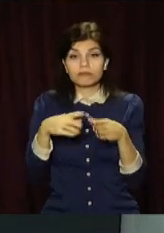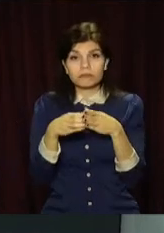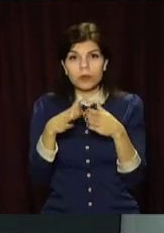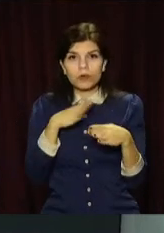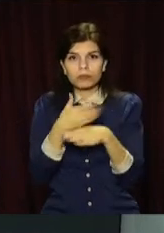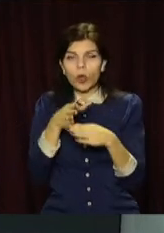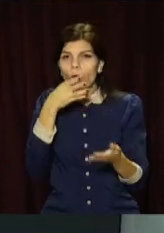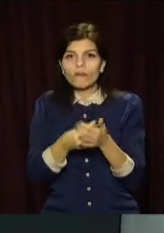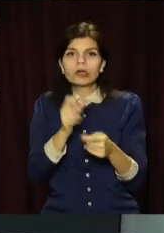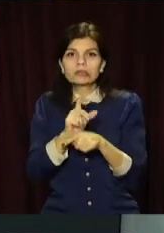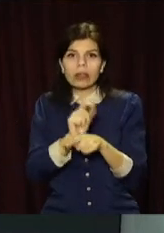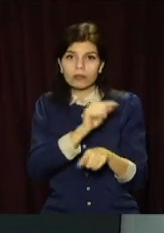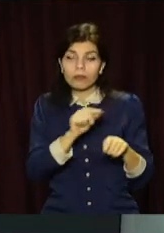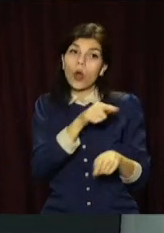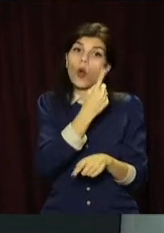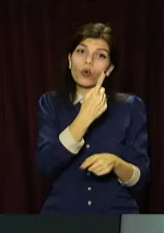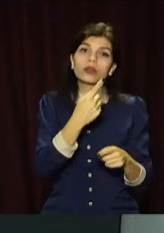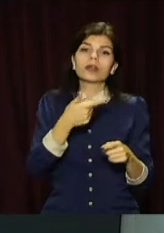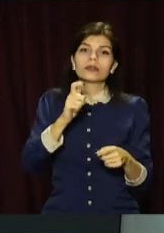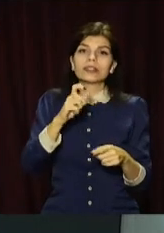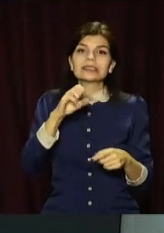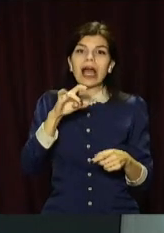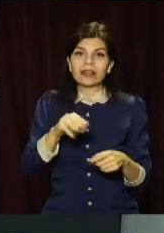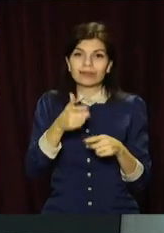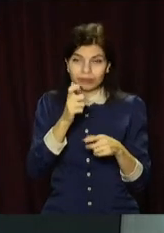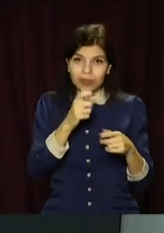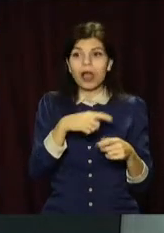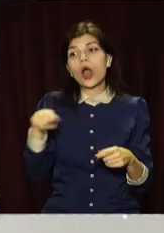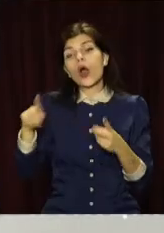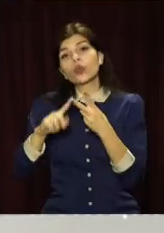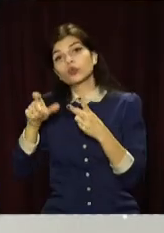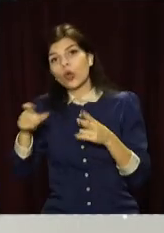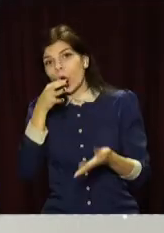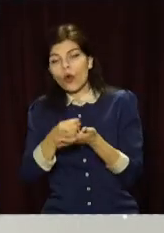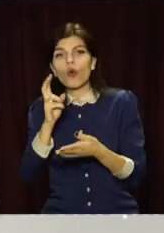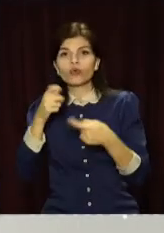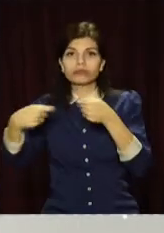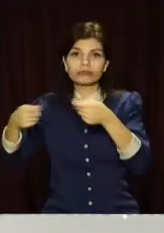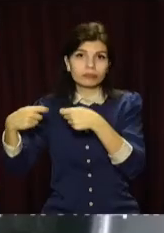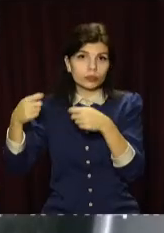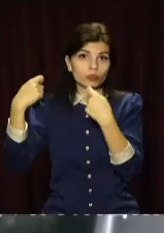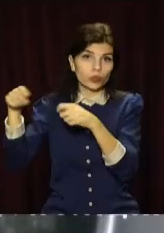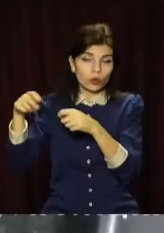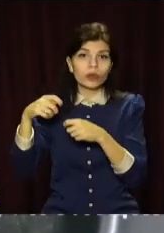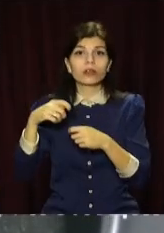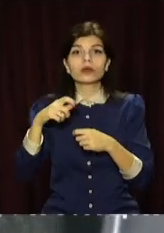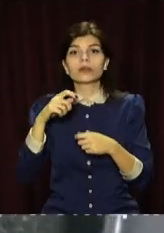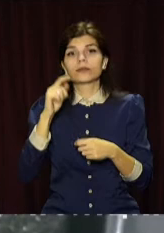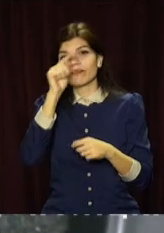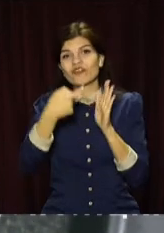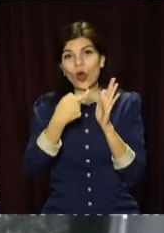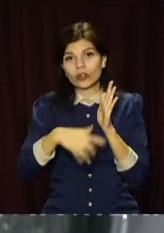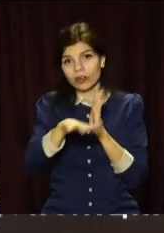розподілені. Одні закупали стартові пістолети та контрабандою доставляли зброю із зони бойових дій. Інші